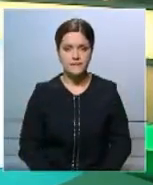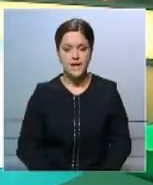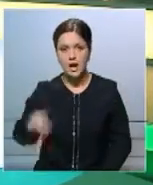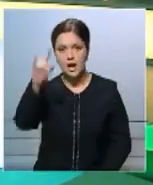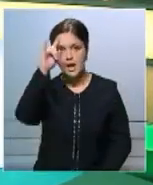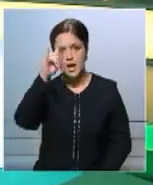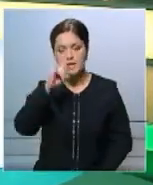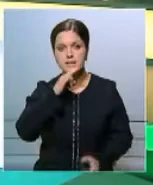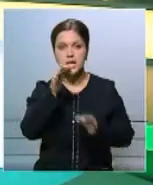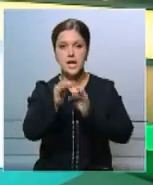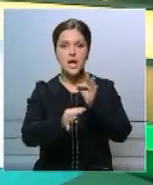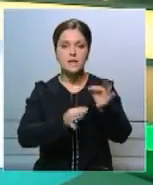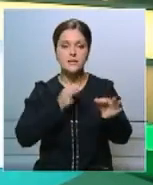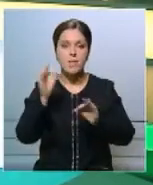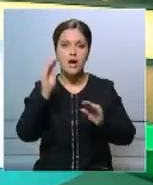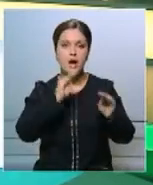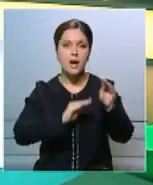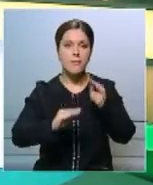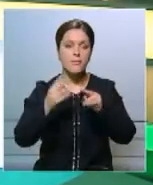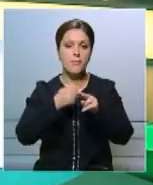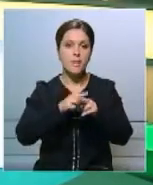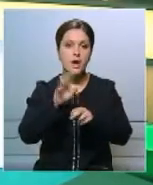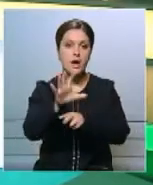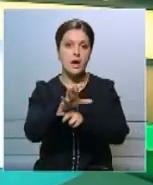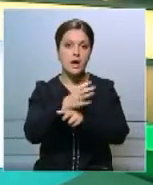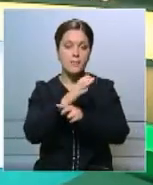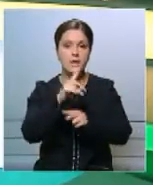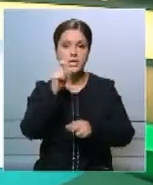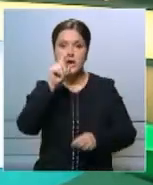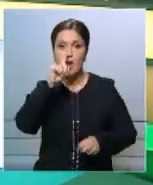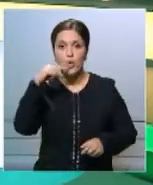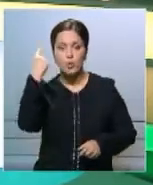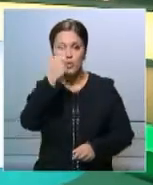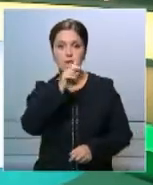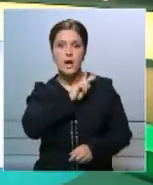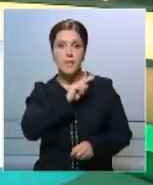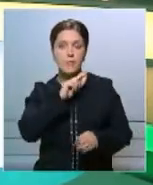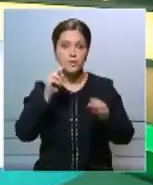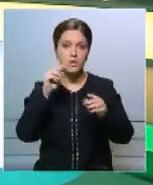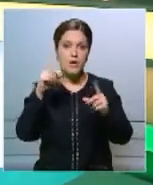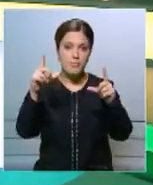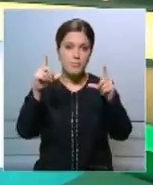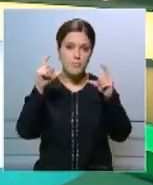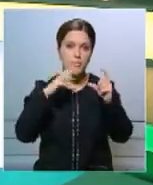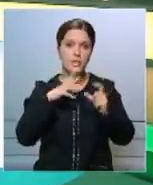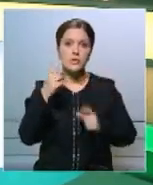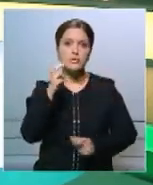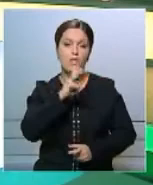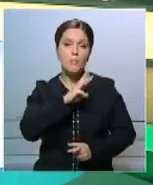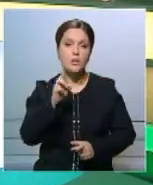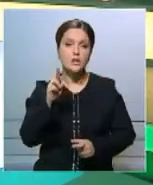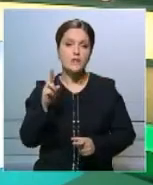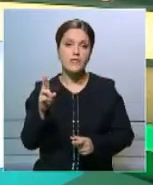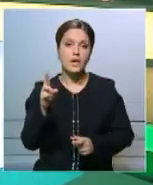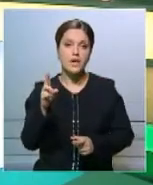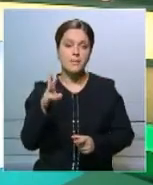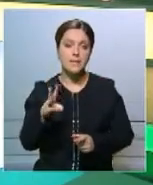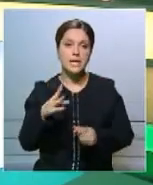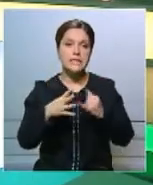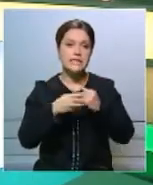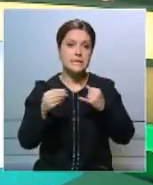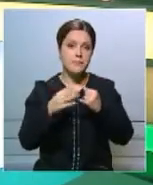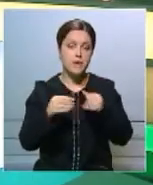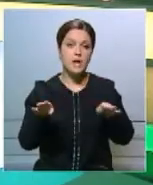Казахстанские космические аппараты дистанционного зондирования более чем за год работы отсняли около 300 миллионов квадратных километров Земли.